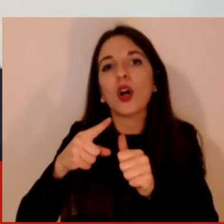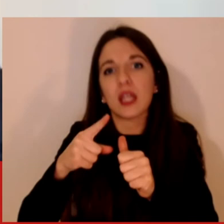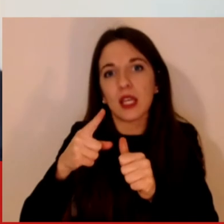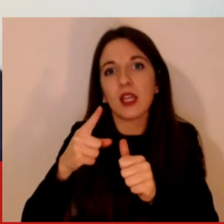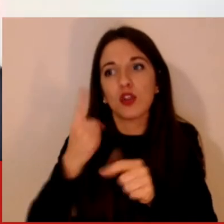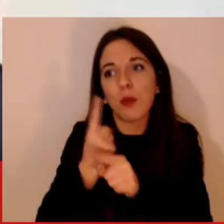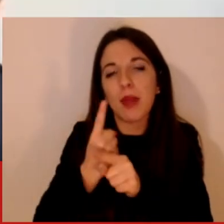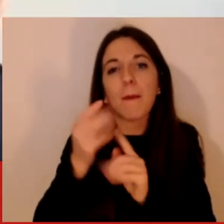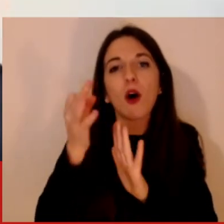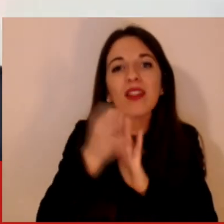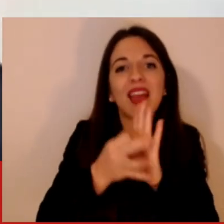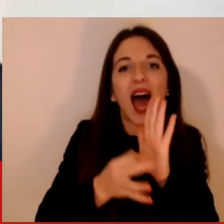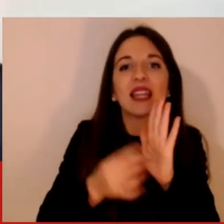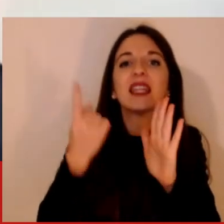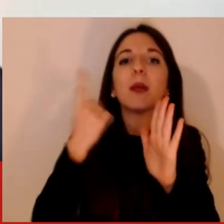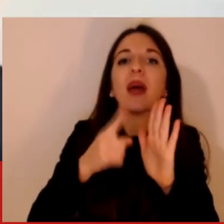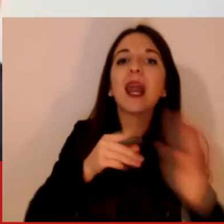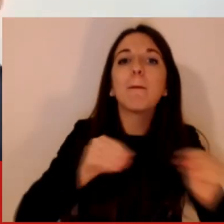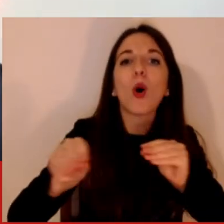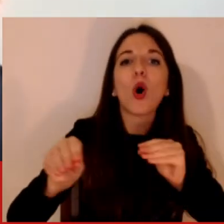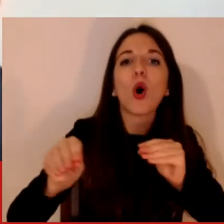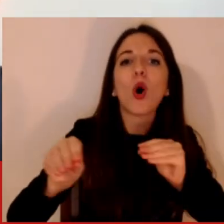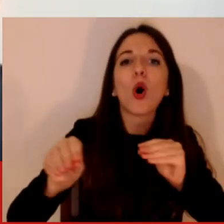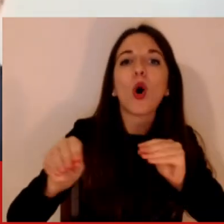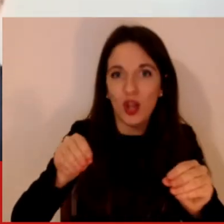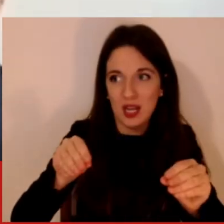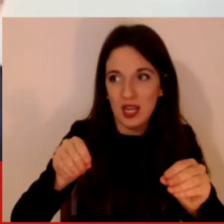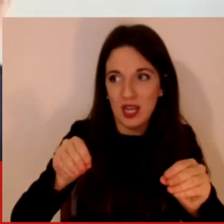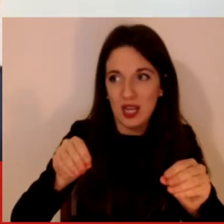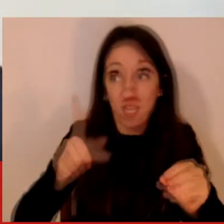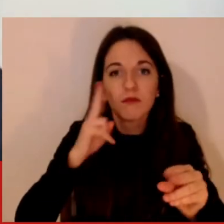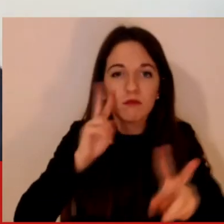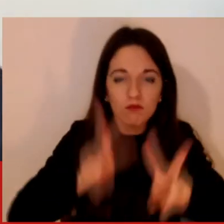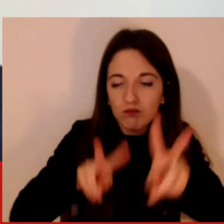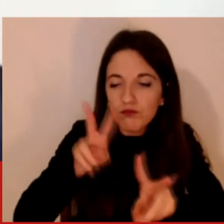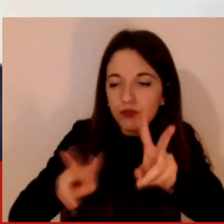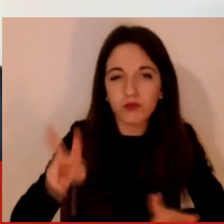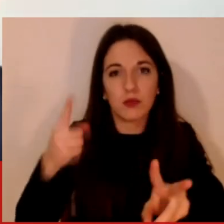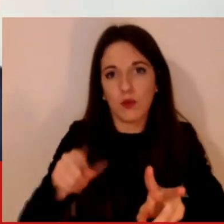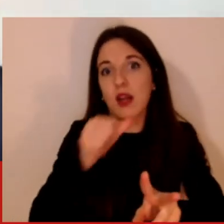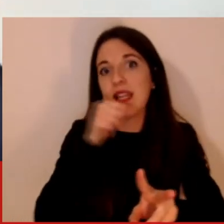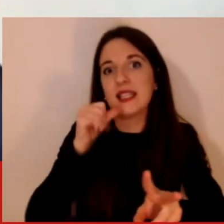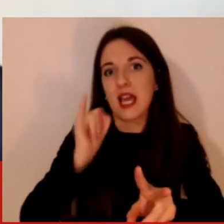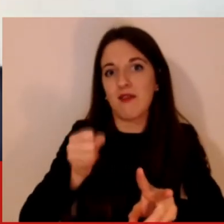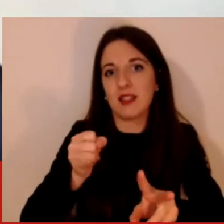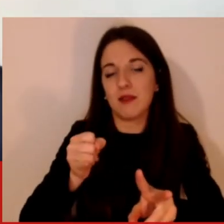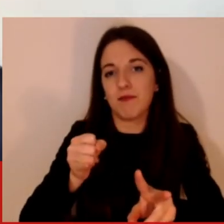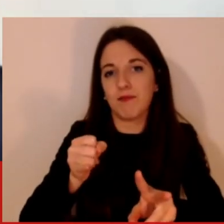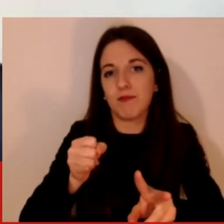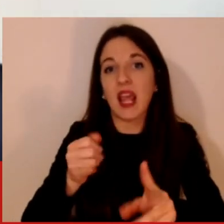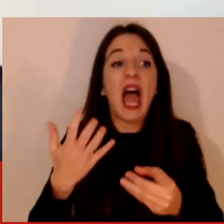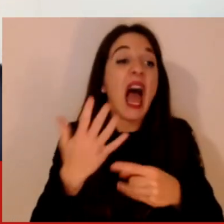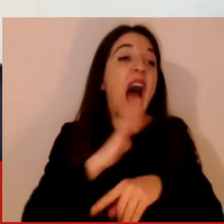queste persone inviavano un tweet, ecco questo tipo bisogna evitare di fare questo tipo di costruzioni, realtà avere per esempio un approccio più